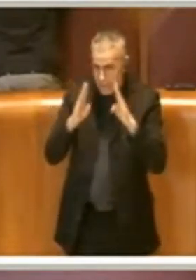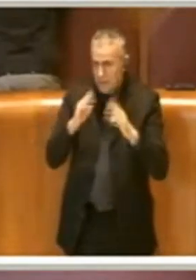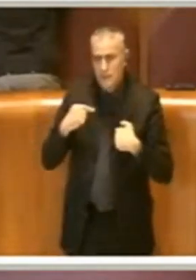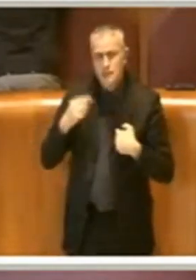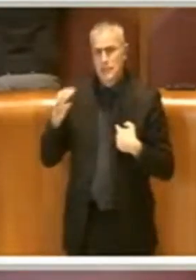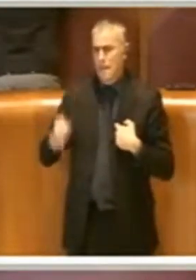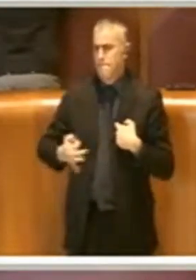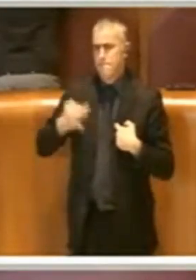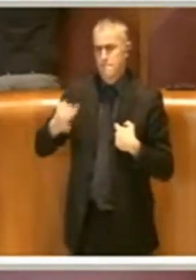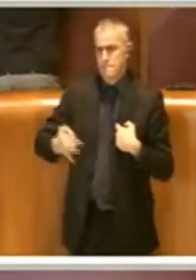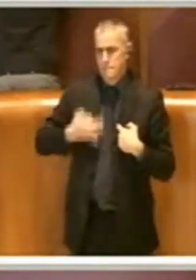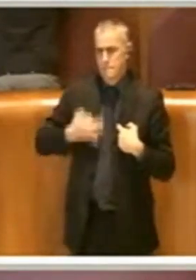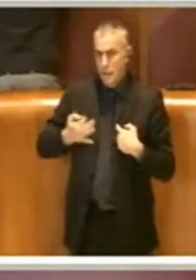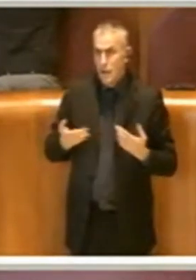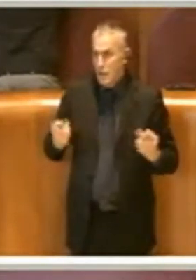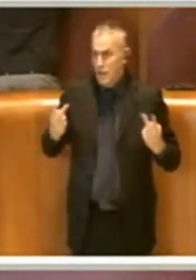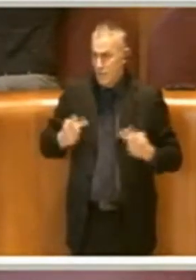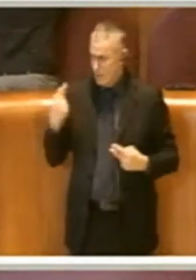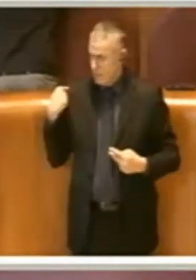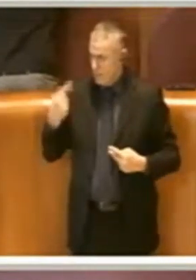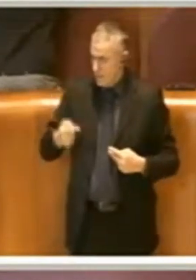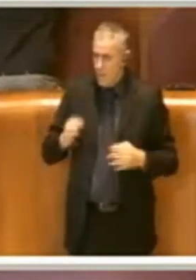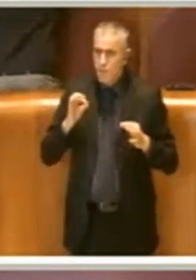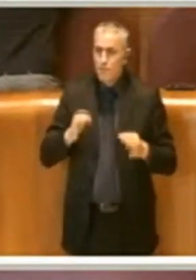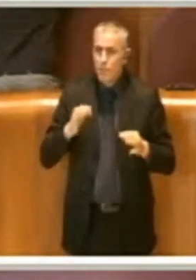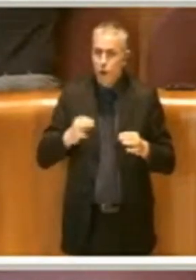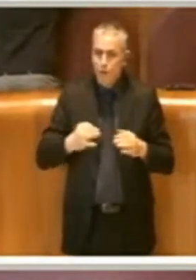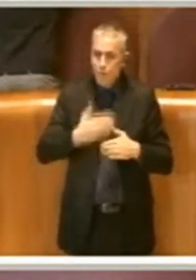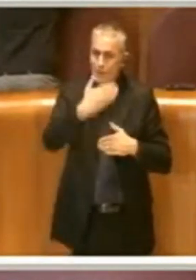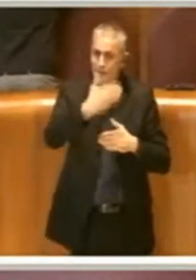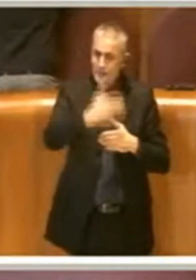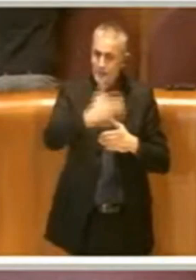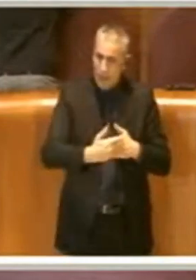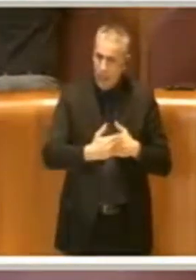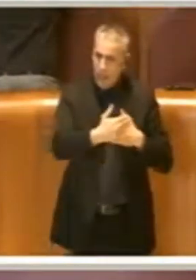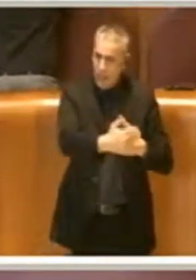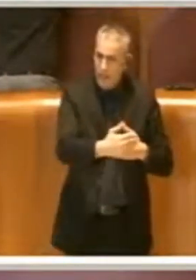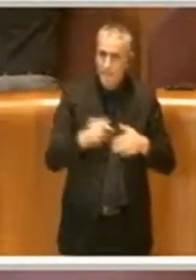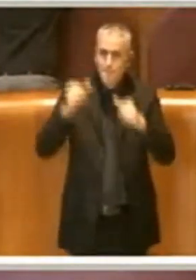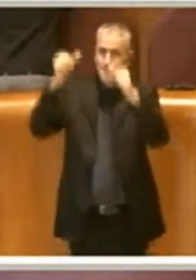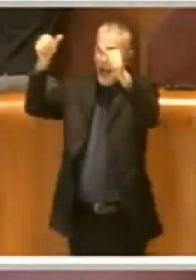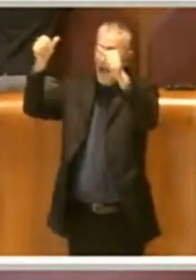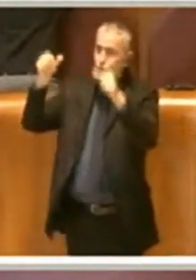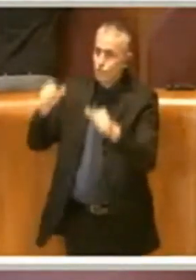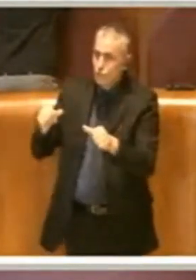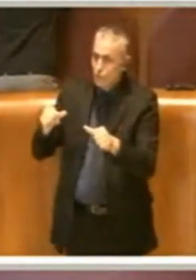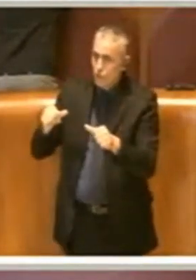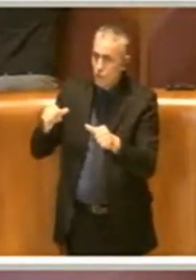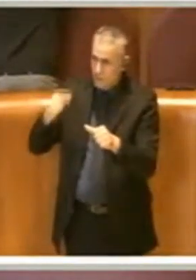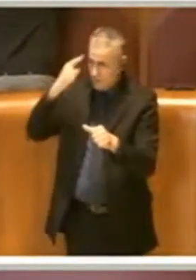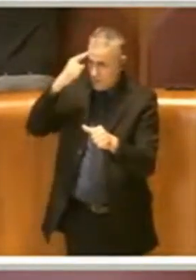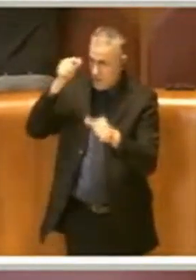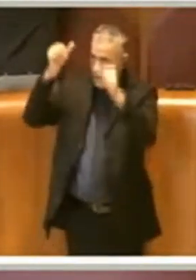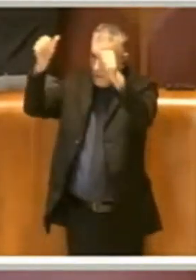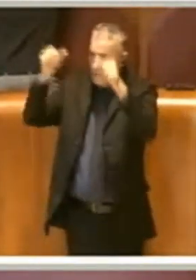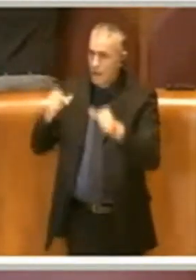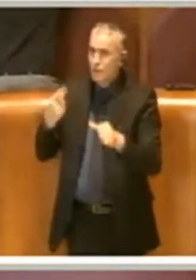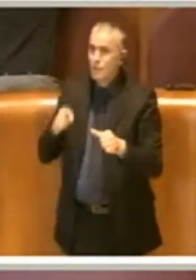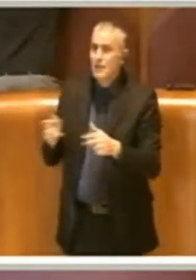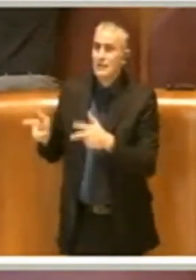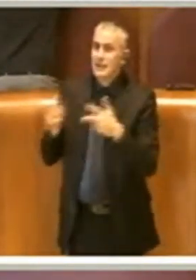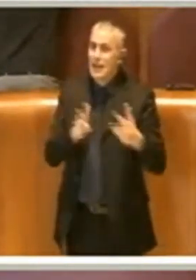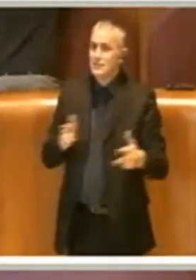attenti che abbiamo anche riaperto i termini del bando per poter usufruire del trasporto